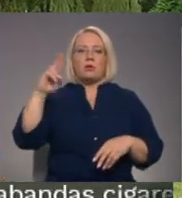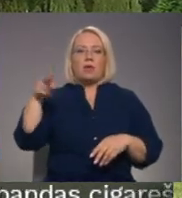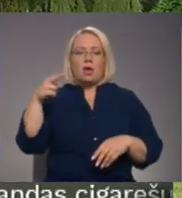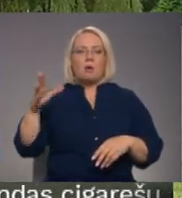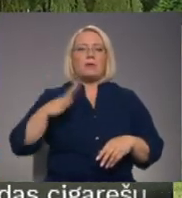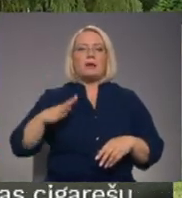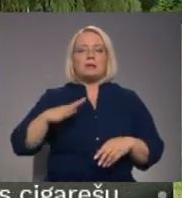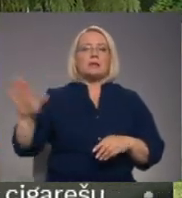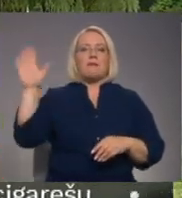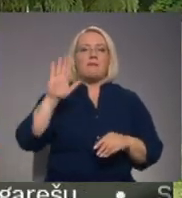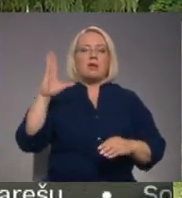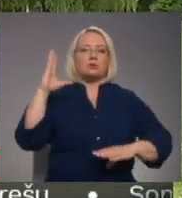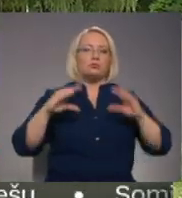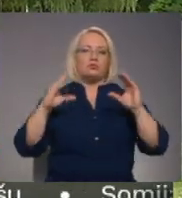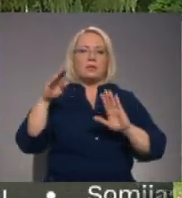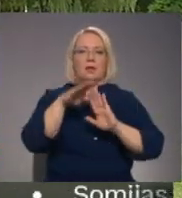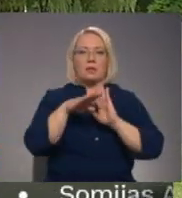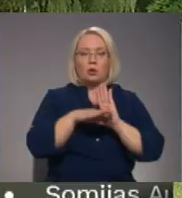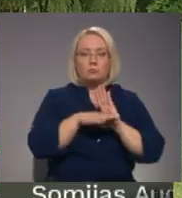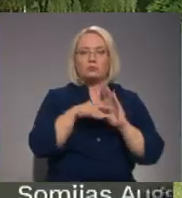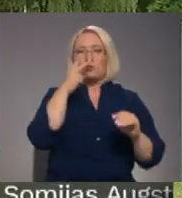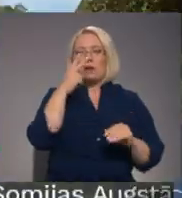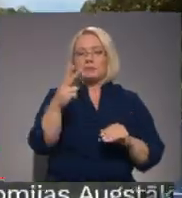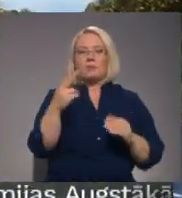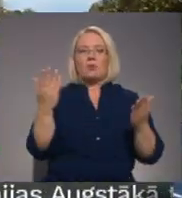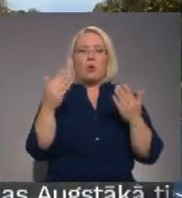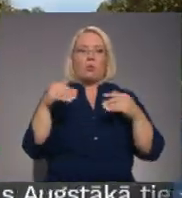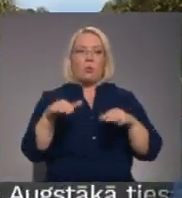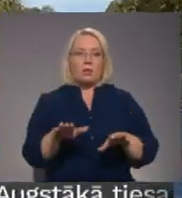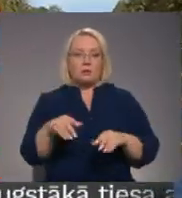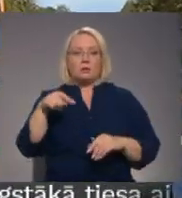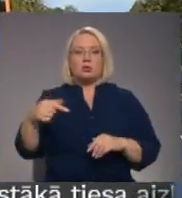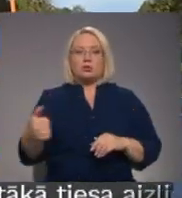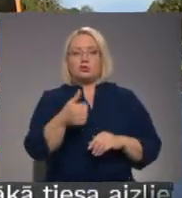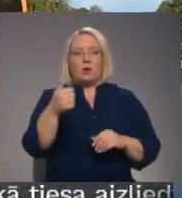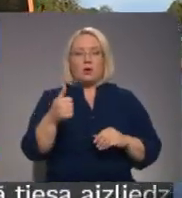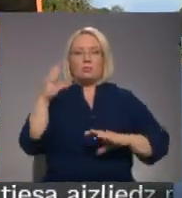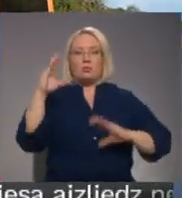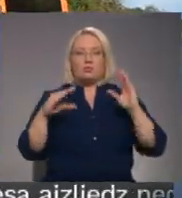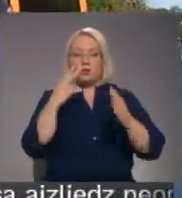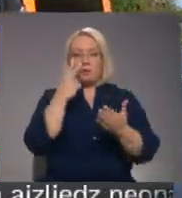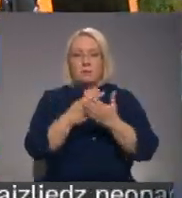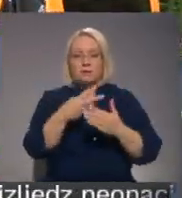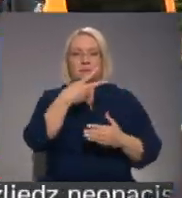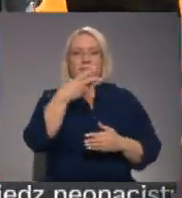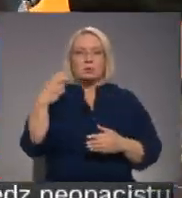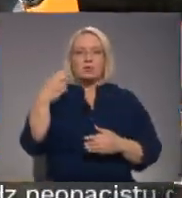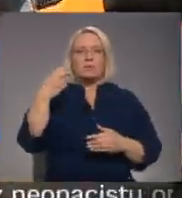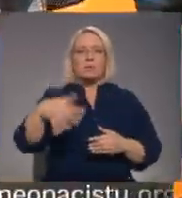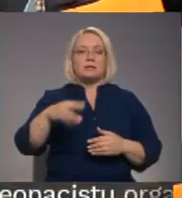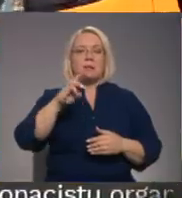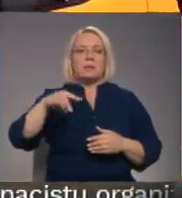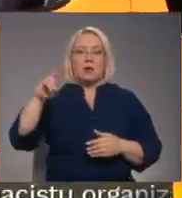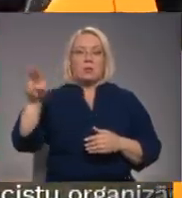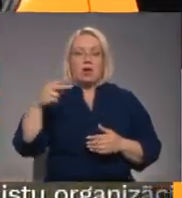valsts budžeta likumus un redzēsim, kas tiks nolēms. Šogad līdz teksts budžetā paredzētiem 250 miljoniem